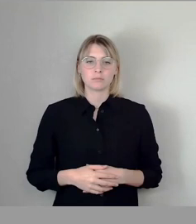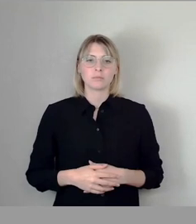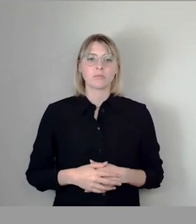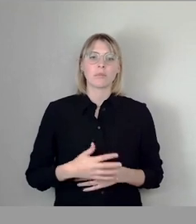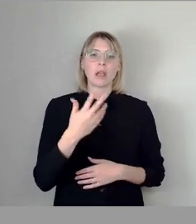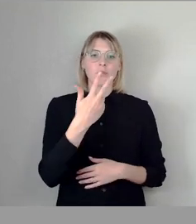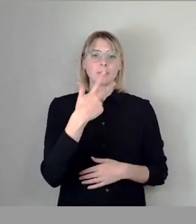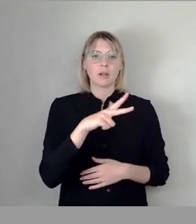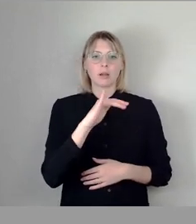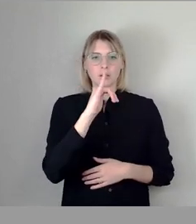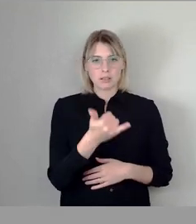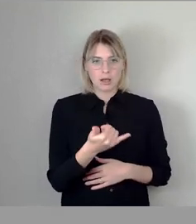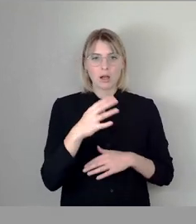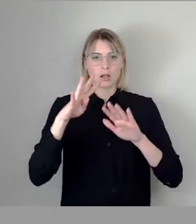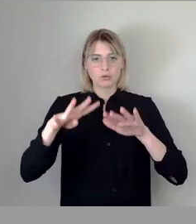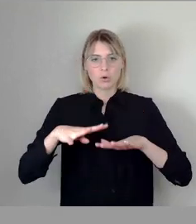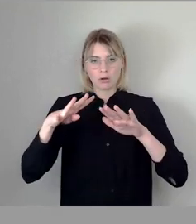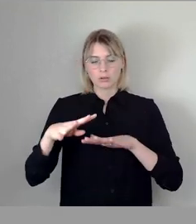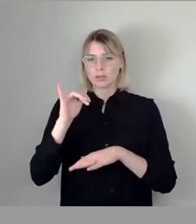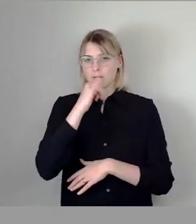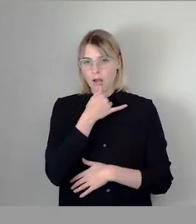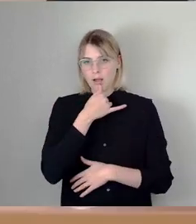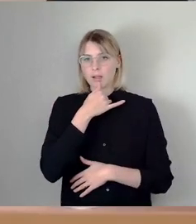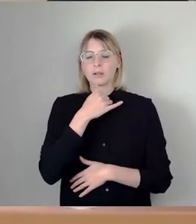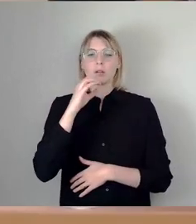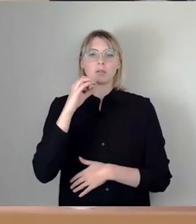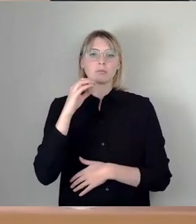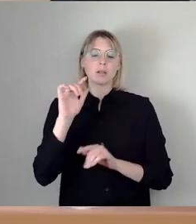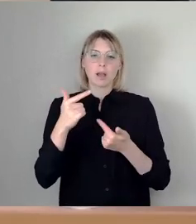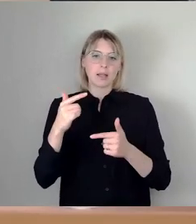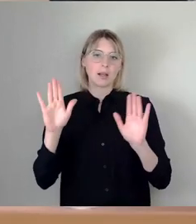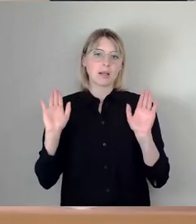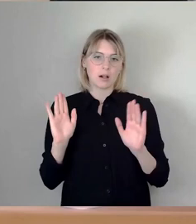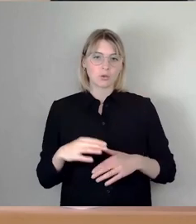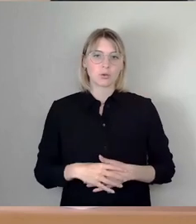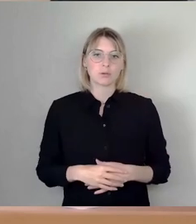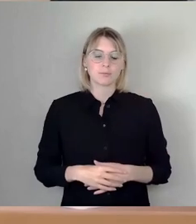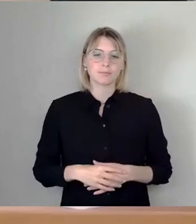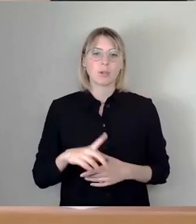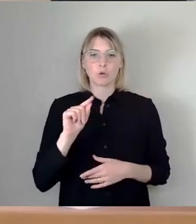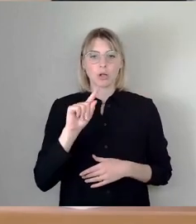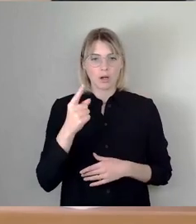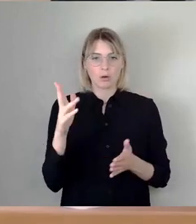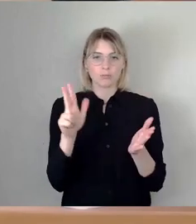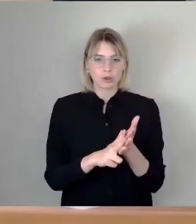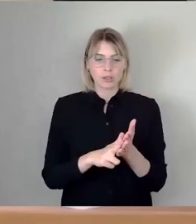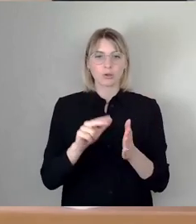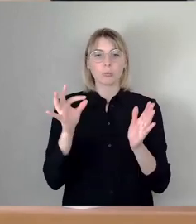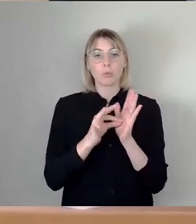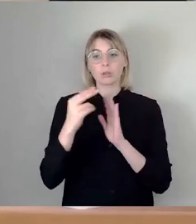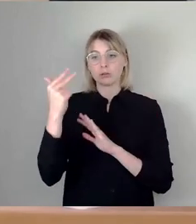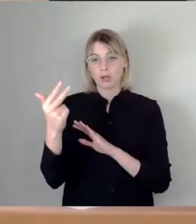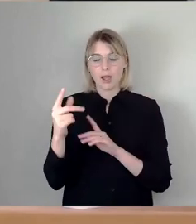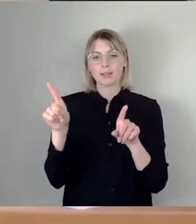Das hätte mit 35 Ja, 19 Nein so ebenfalls bestätigt. Und Punkt 3, gleiche